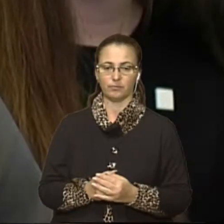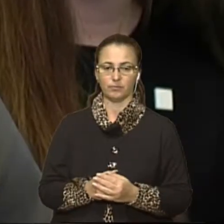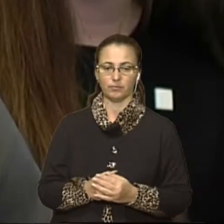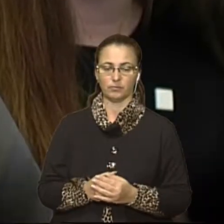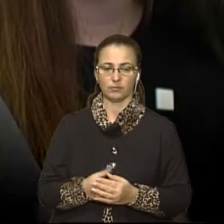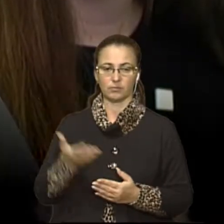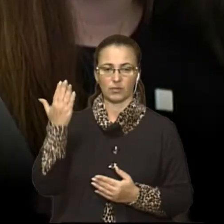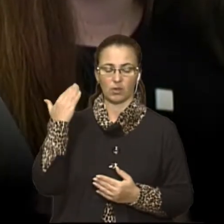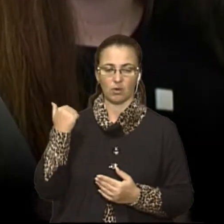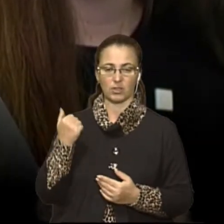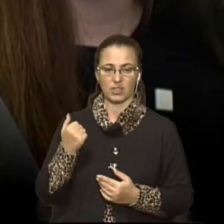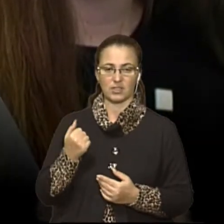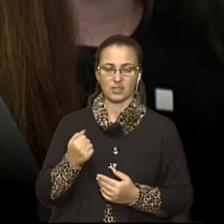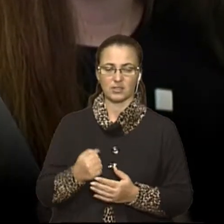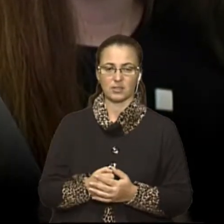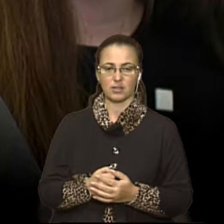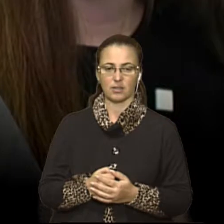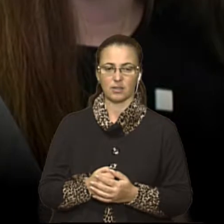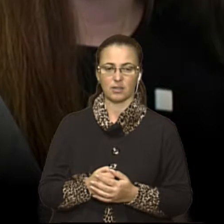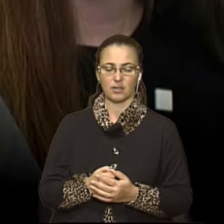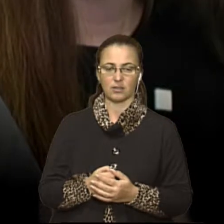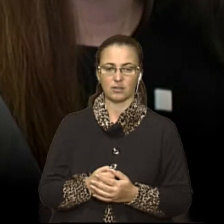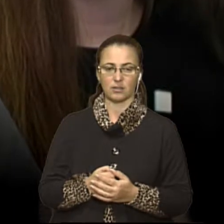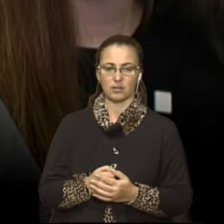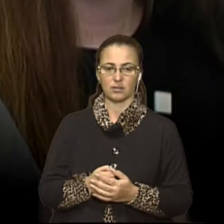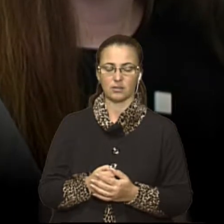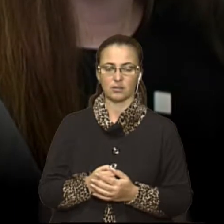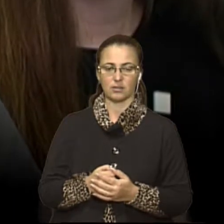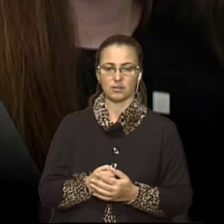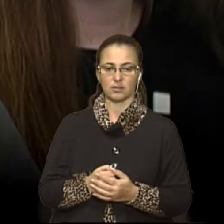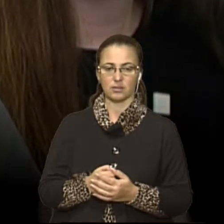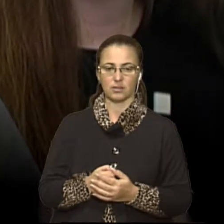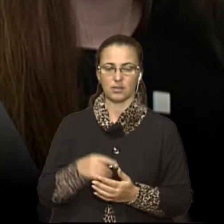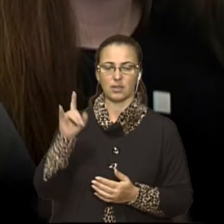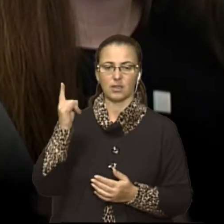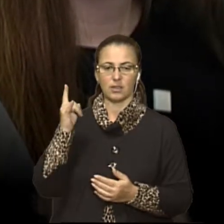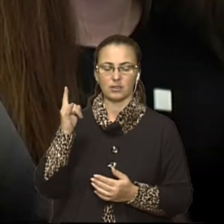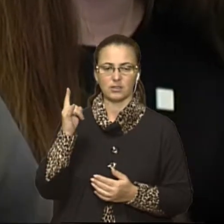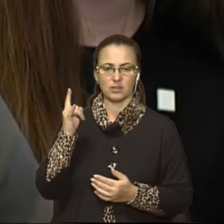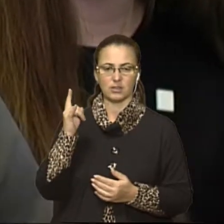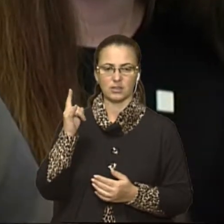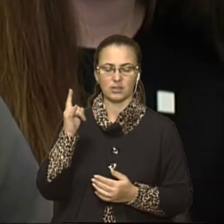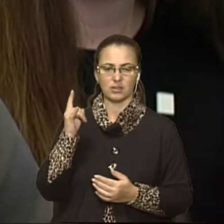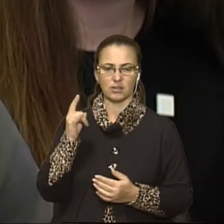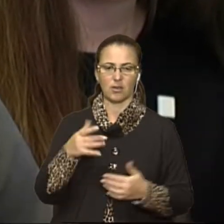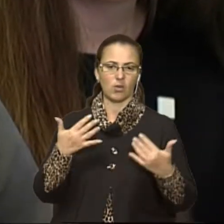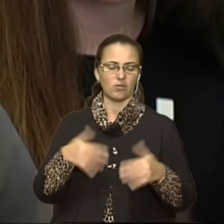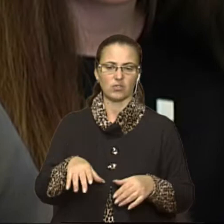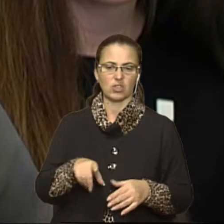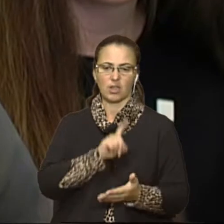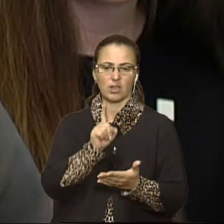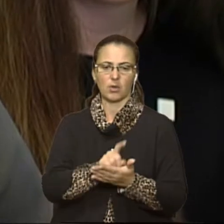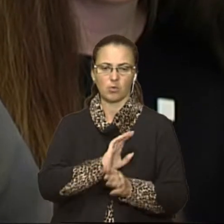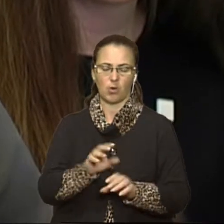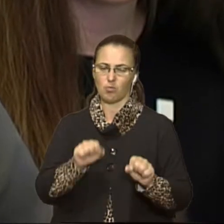Коли ж діти і як починають самостійно освоювати міський простір. Тобто настає якийсь момент, коли дитина вже не мусить ходити,